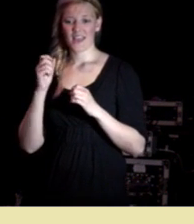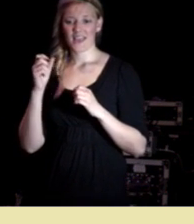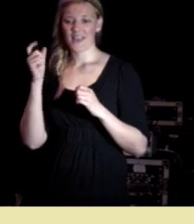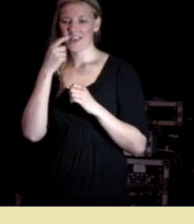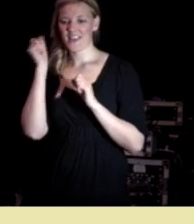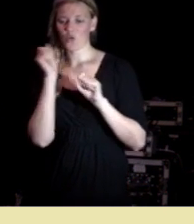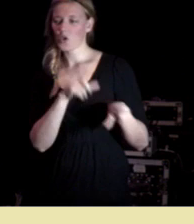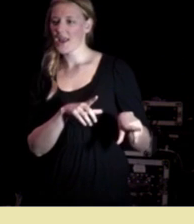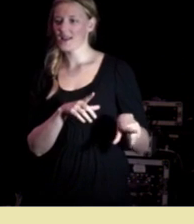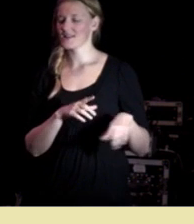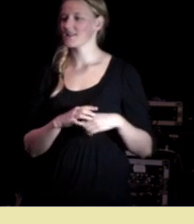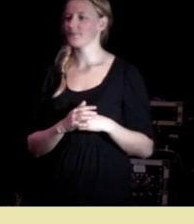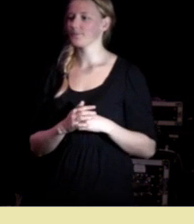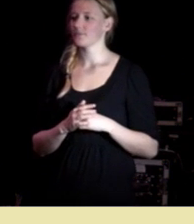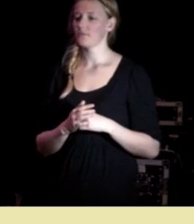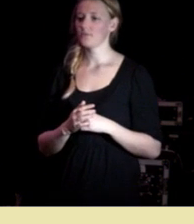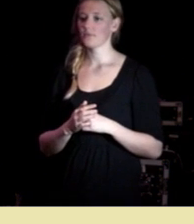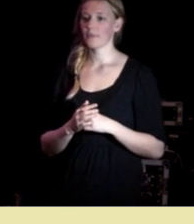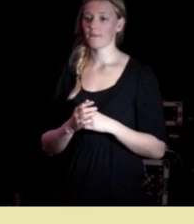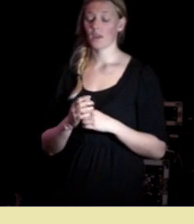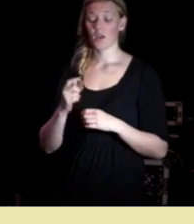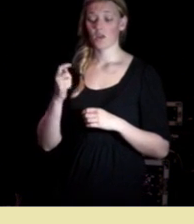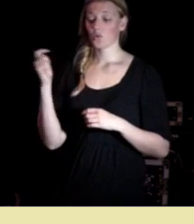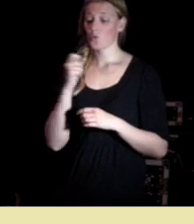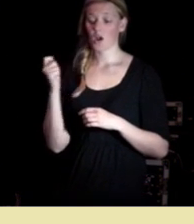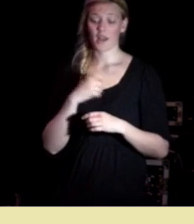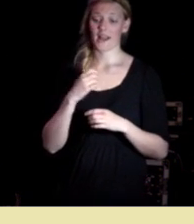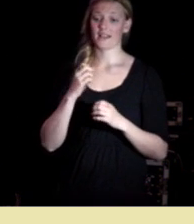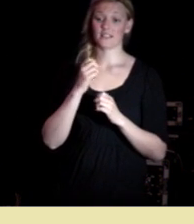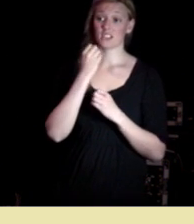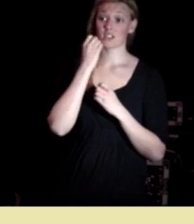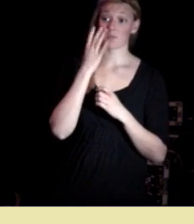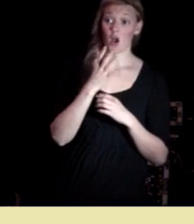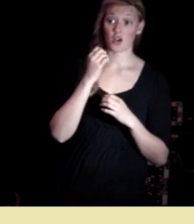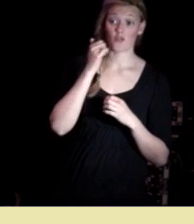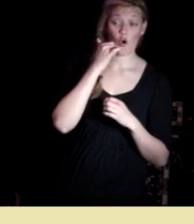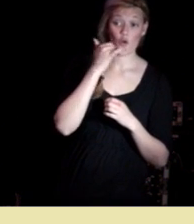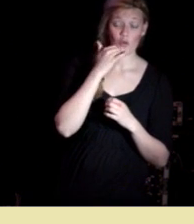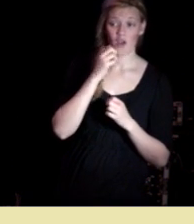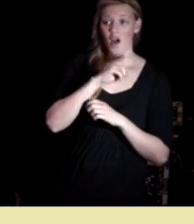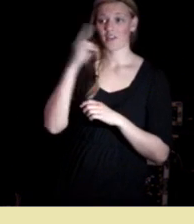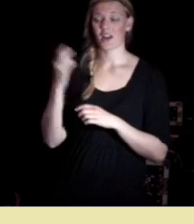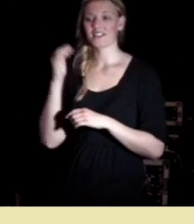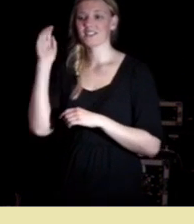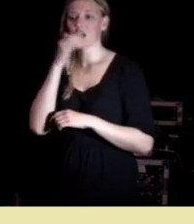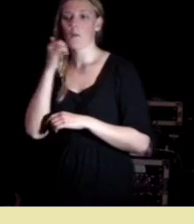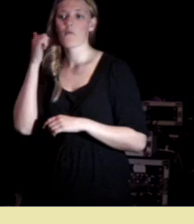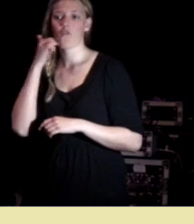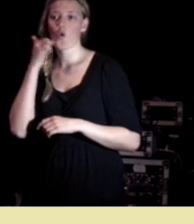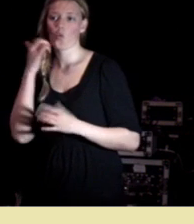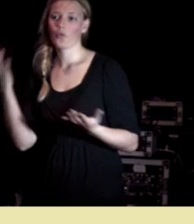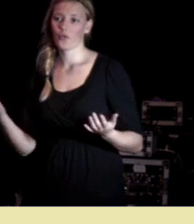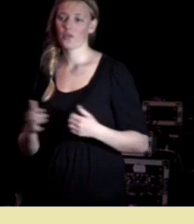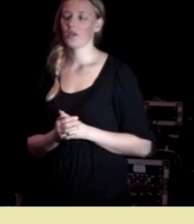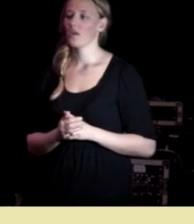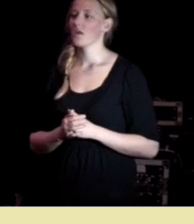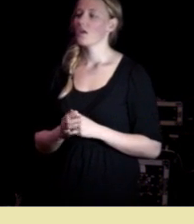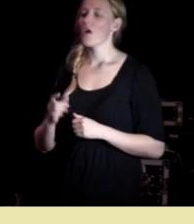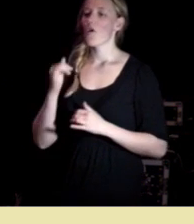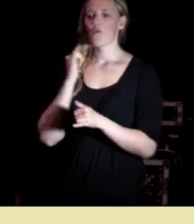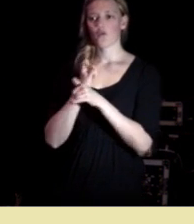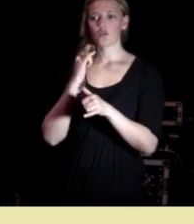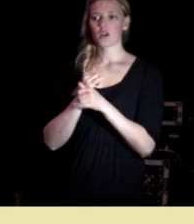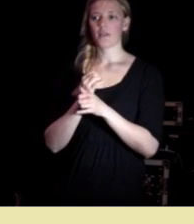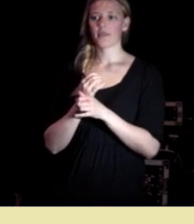smartphone er en smartphone ofte andre gang er det en shame phone så gradvis for avrundet hvordan når vi